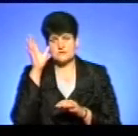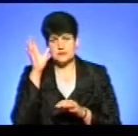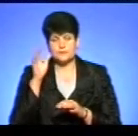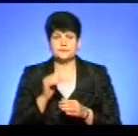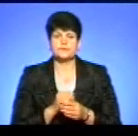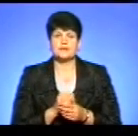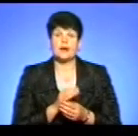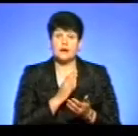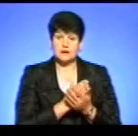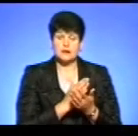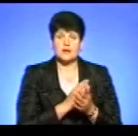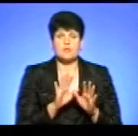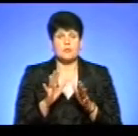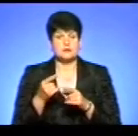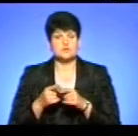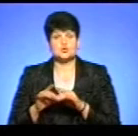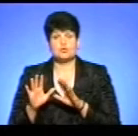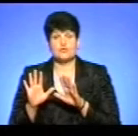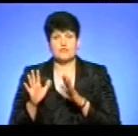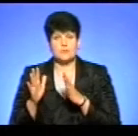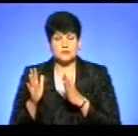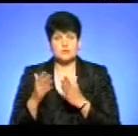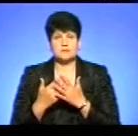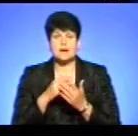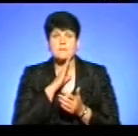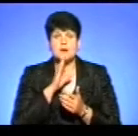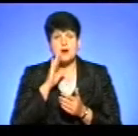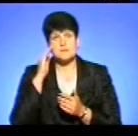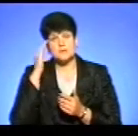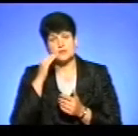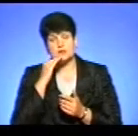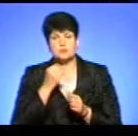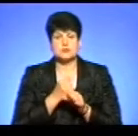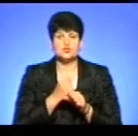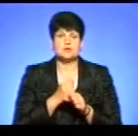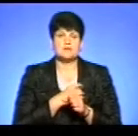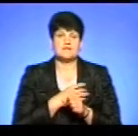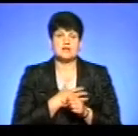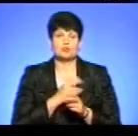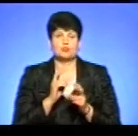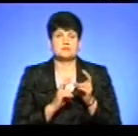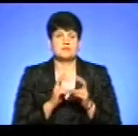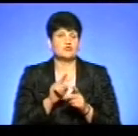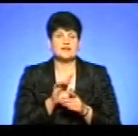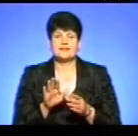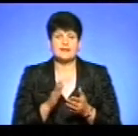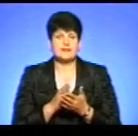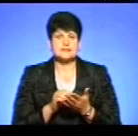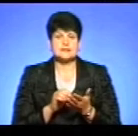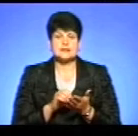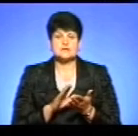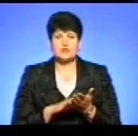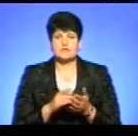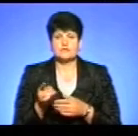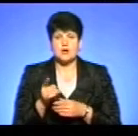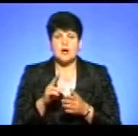певні моменти в цьому випадку. Для прикладу, мама чи тато працює на приватному підприємстві, вони не є зареєстровані в Тернополі,